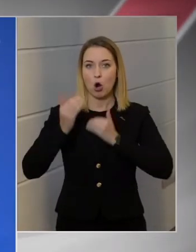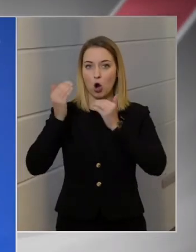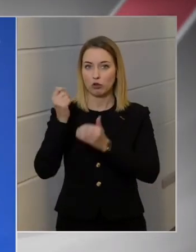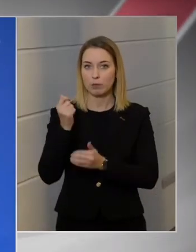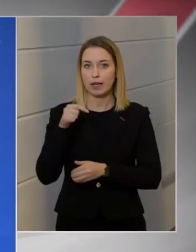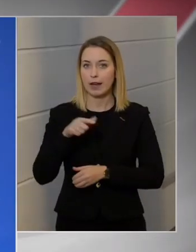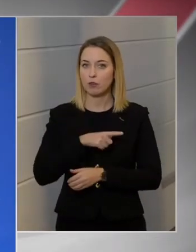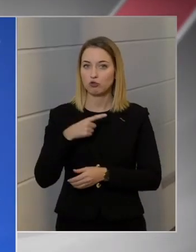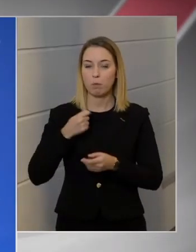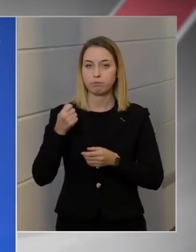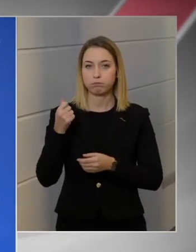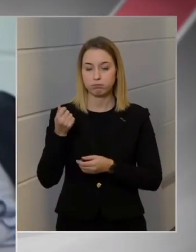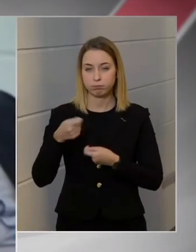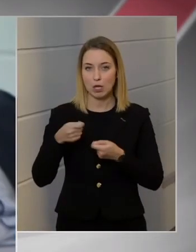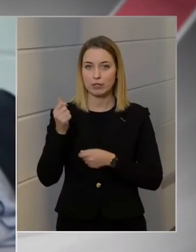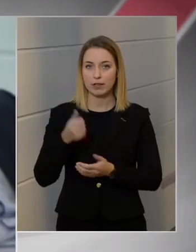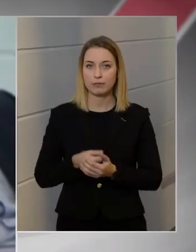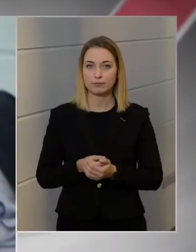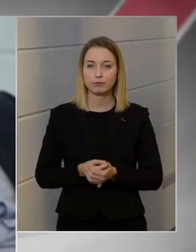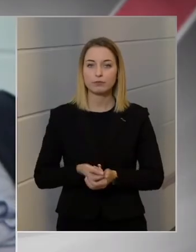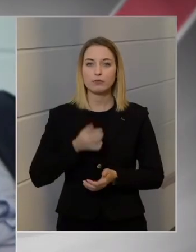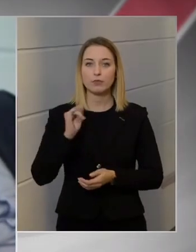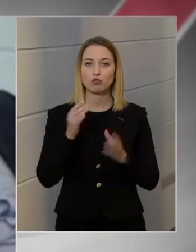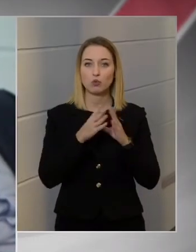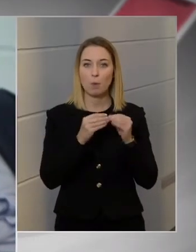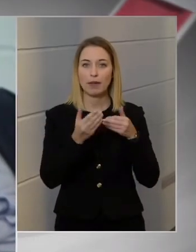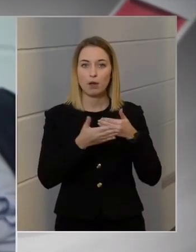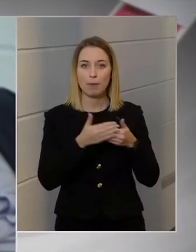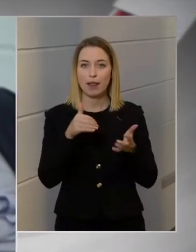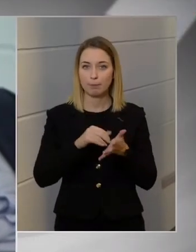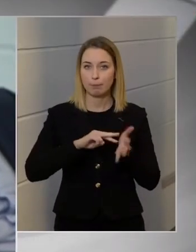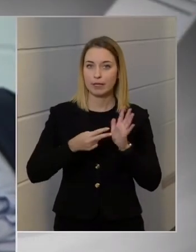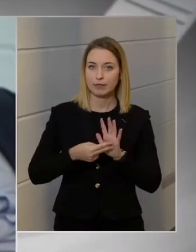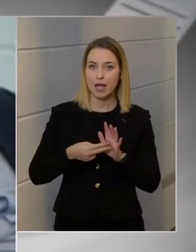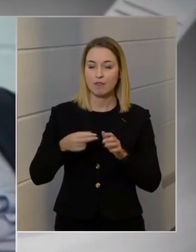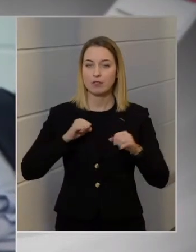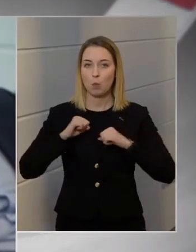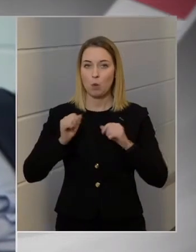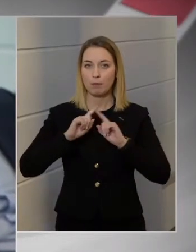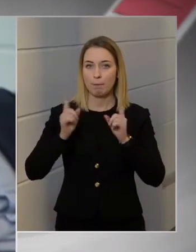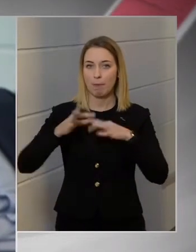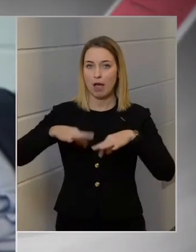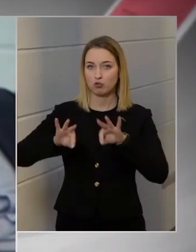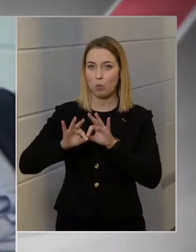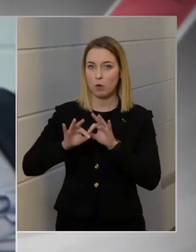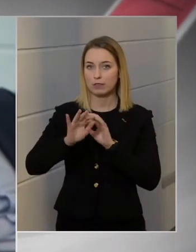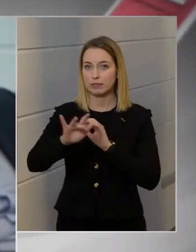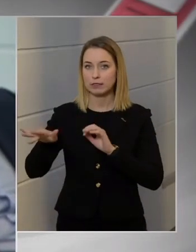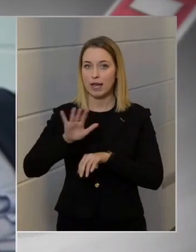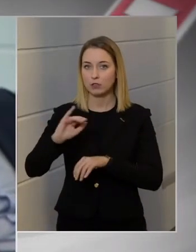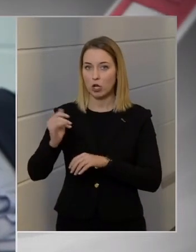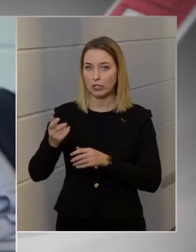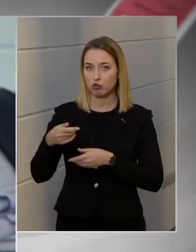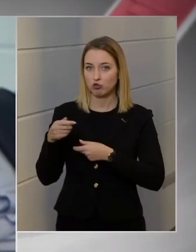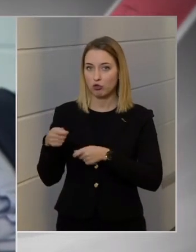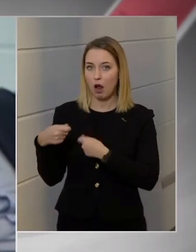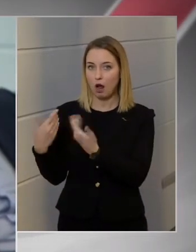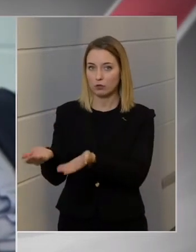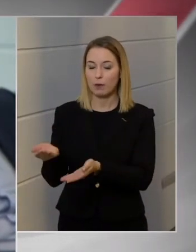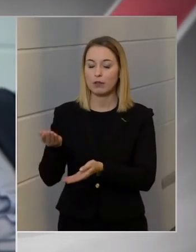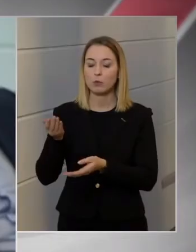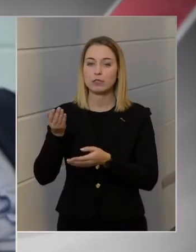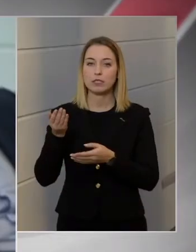piac ilyen. És Románia mellett tervez-e még a kormány más országoknak is, vagy más valakinek is adományozni a